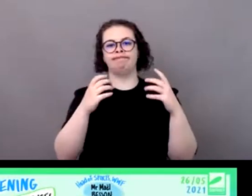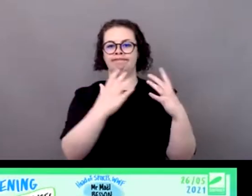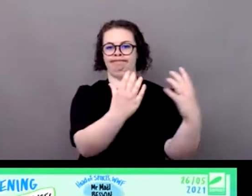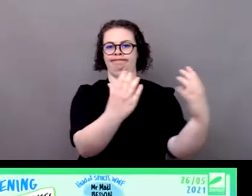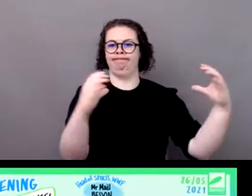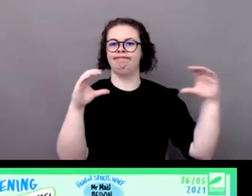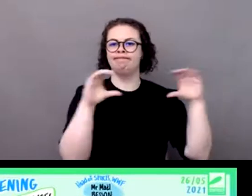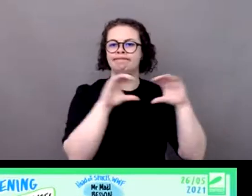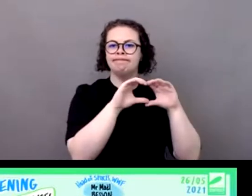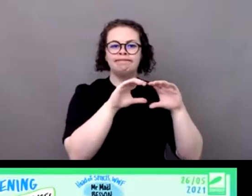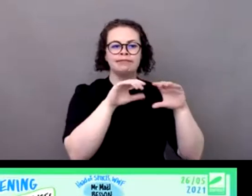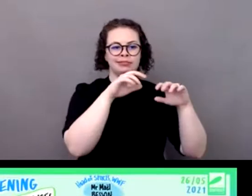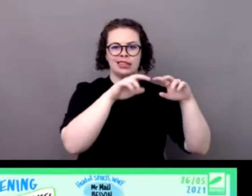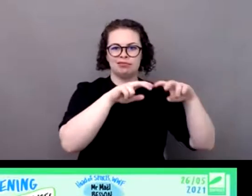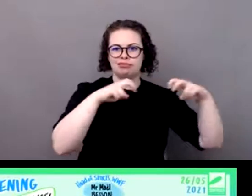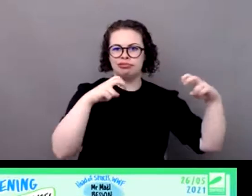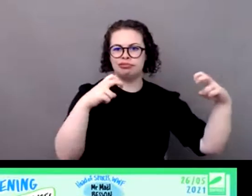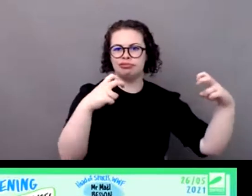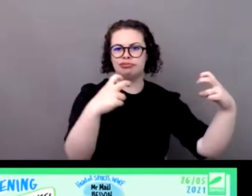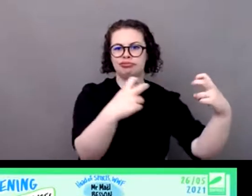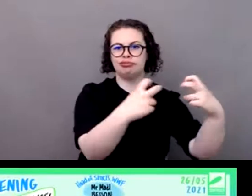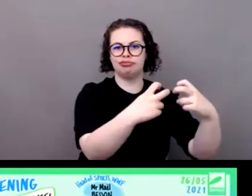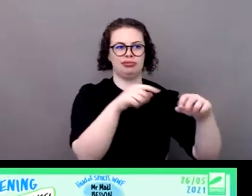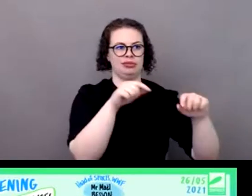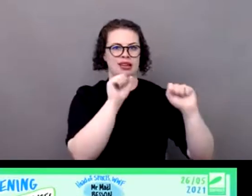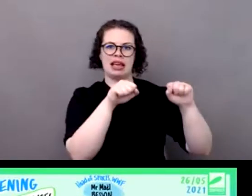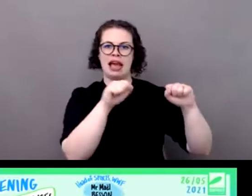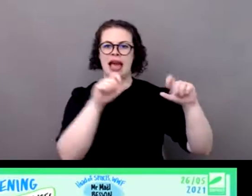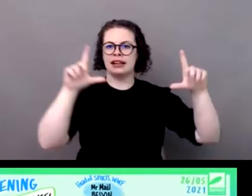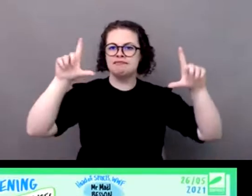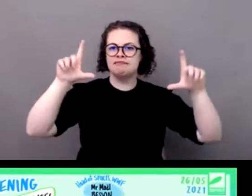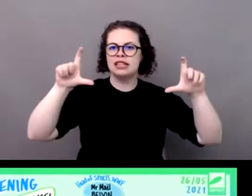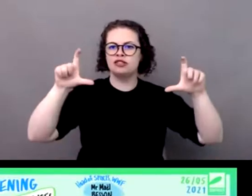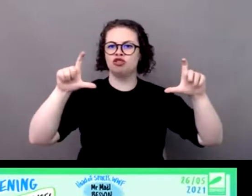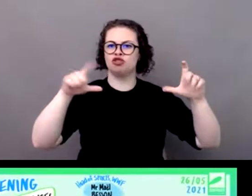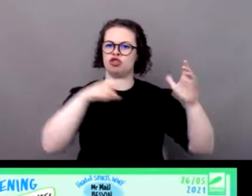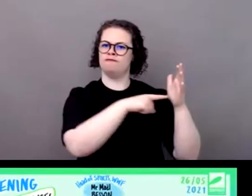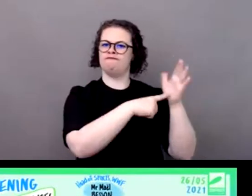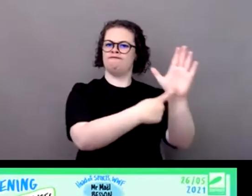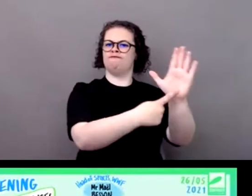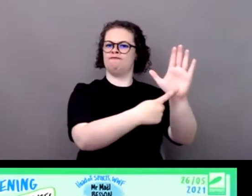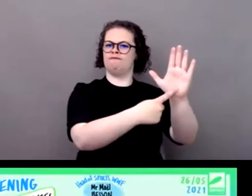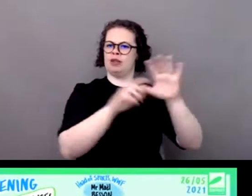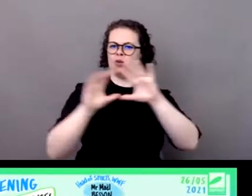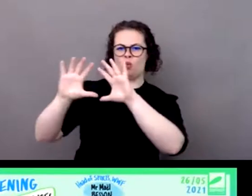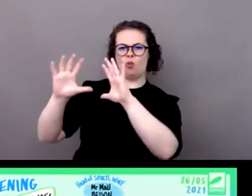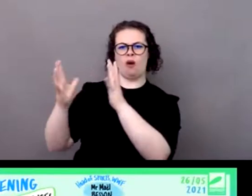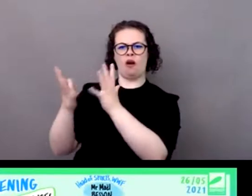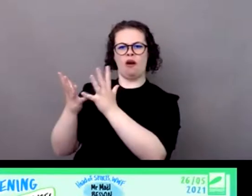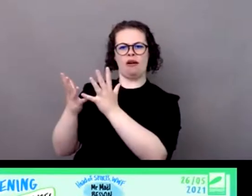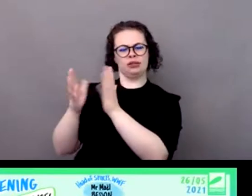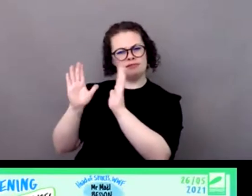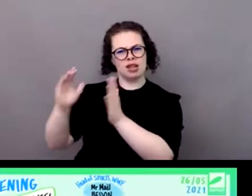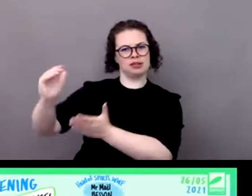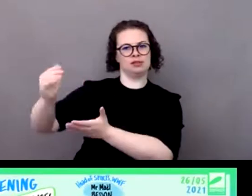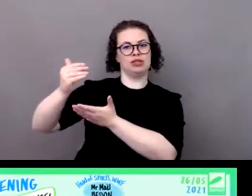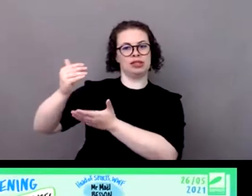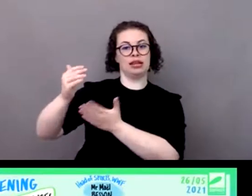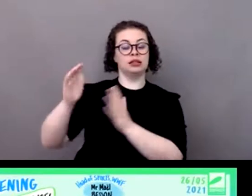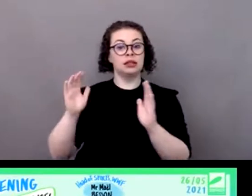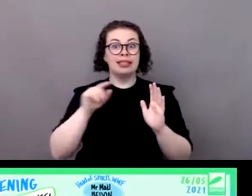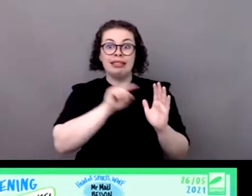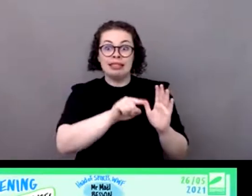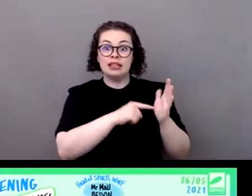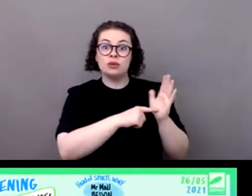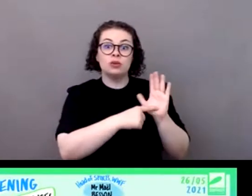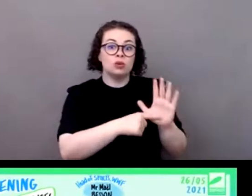qui est antinomique avec avec nos enjeux et et là à mon avis c'est dans